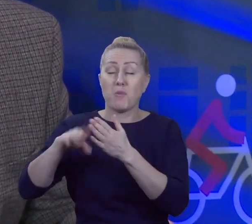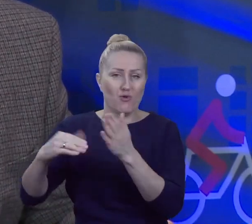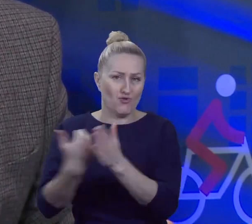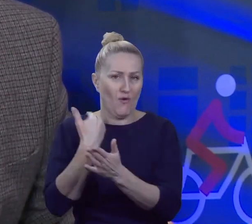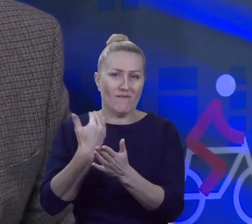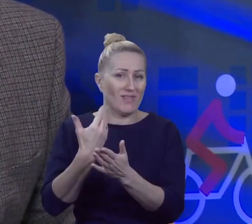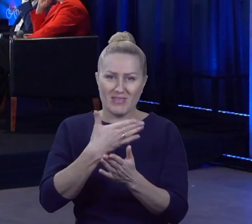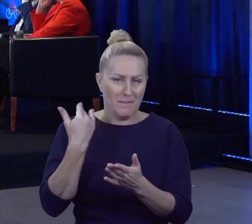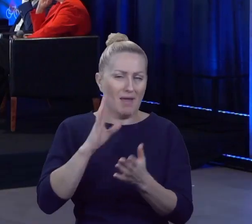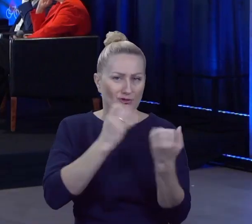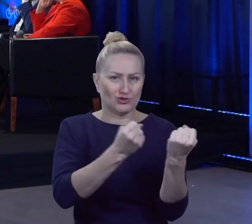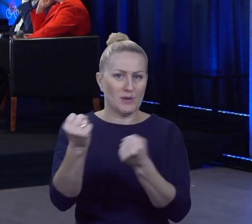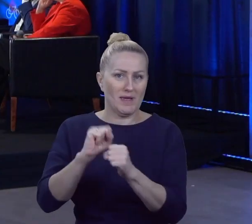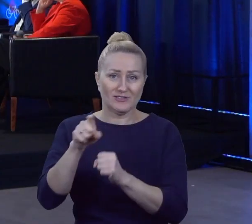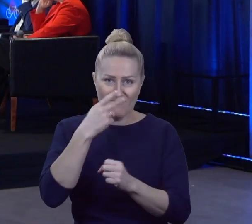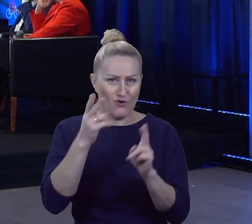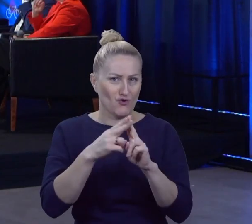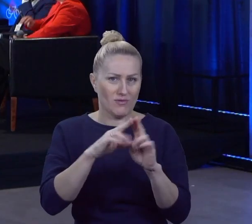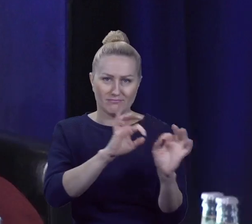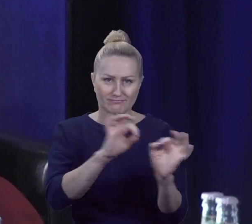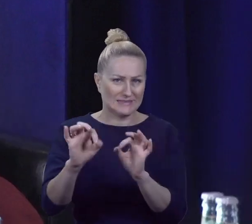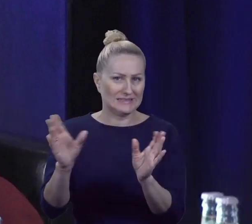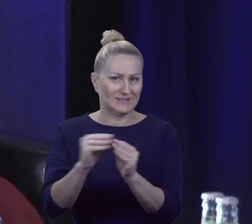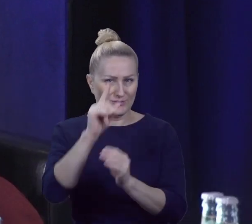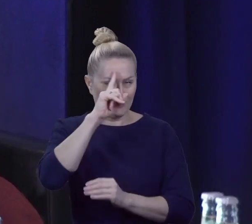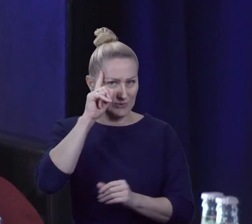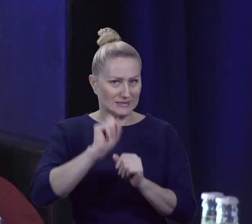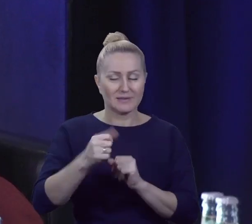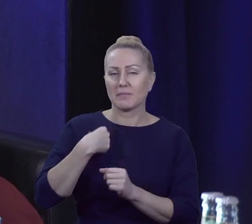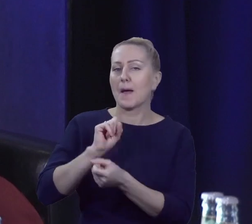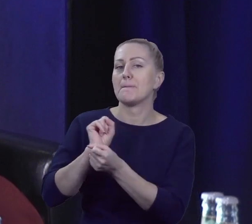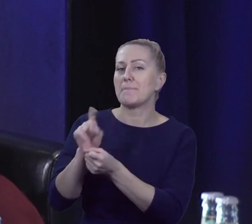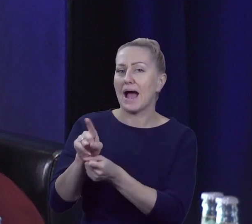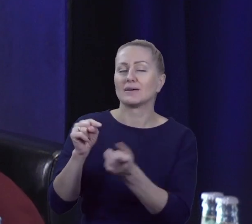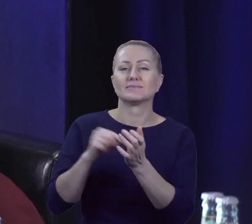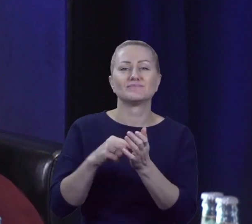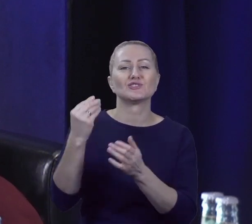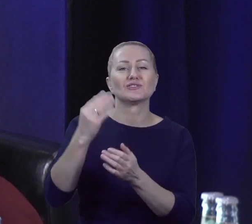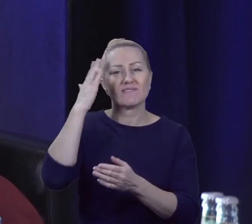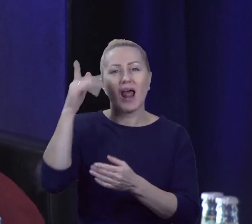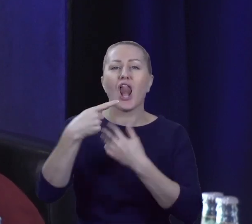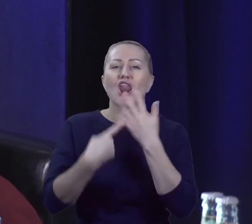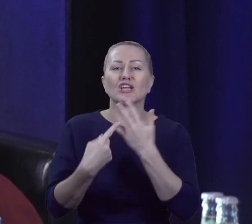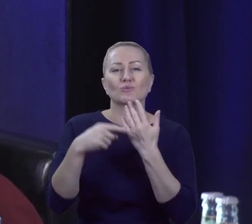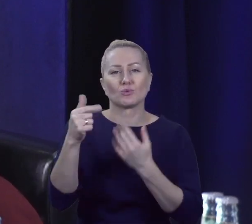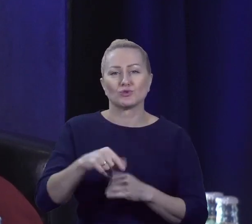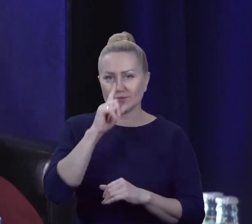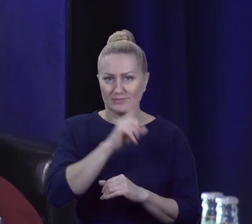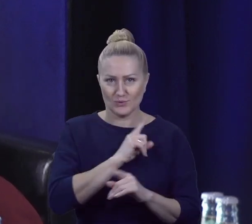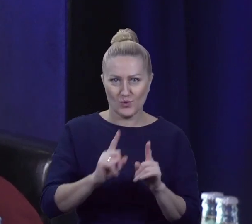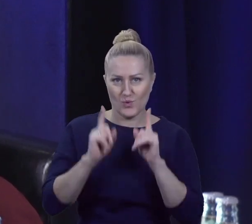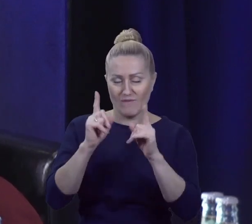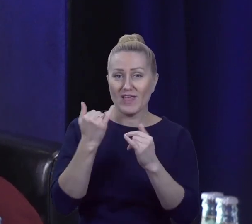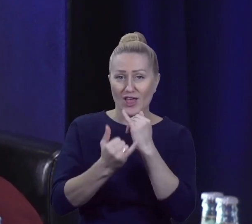okej. Tylko ad vocem powiem, że z cyframi zawsze trzeba uważać, tak? Jeśli mówimy, a